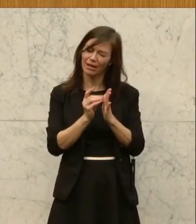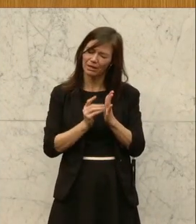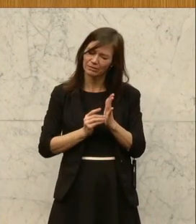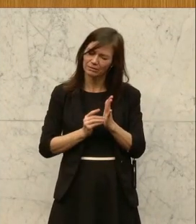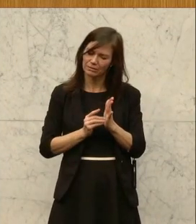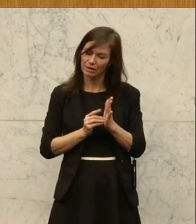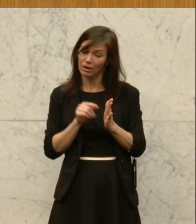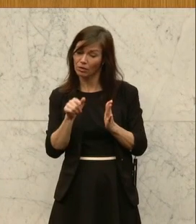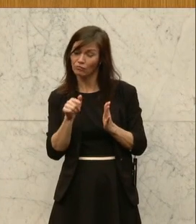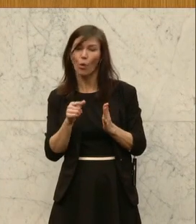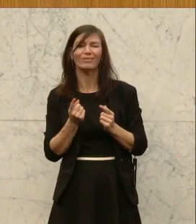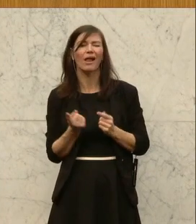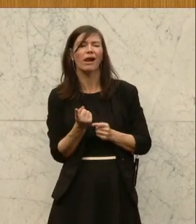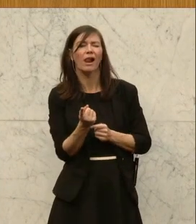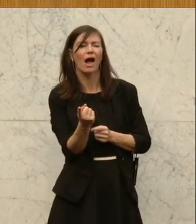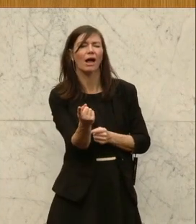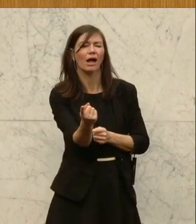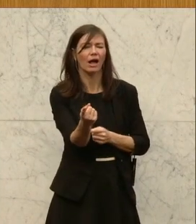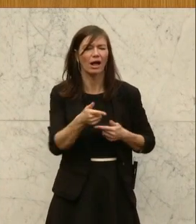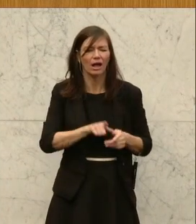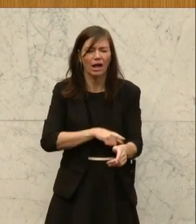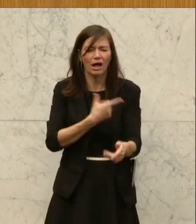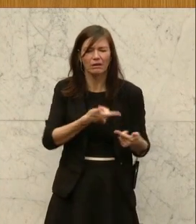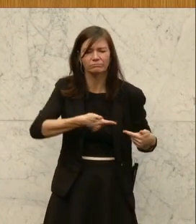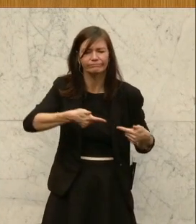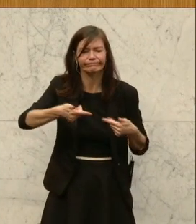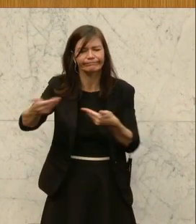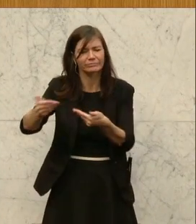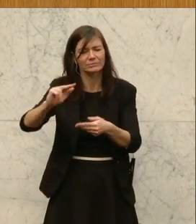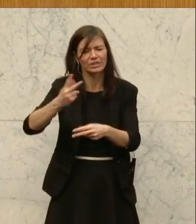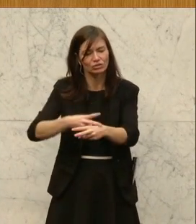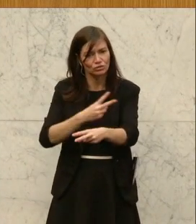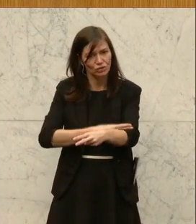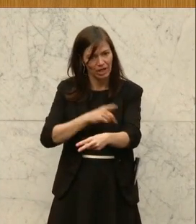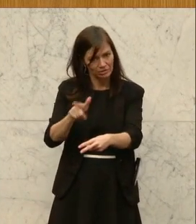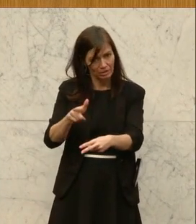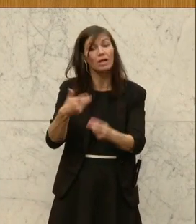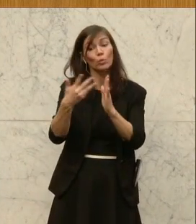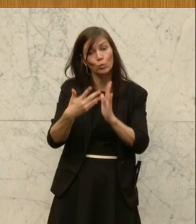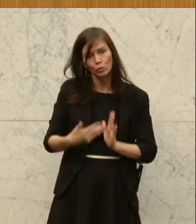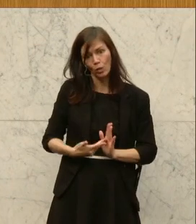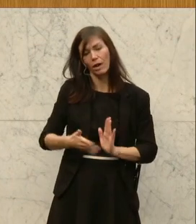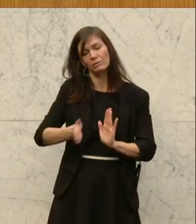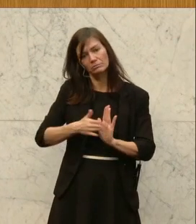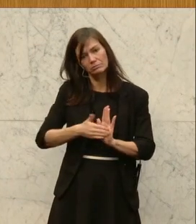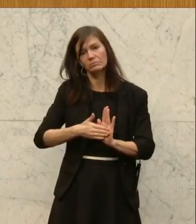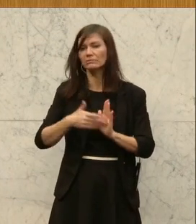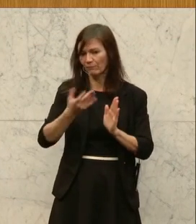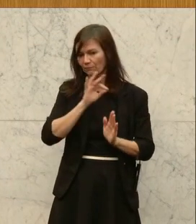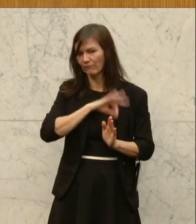Kontrollen von Landstreckentransporten in Drittstaaten wird verpflichtend und damit auch transparenter und nachvollziehbarer.